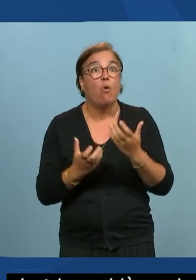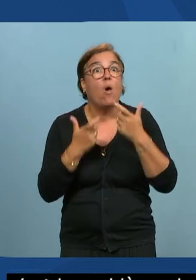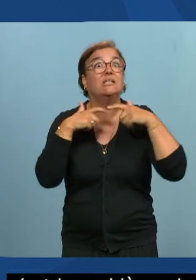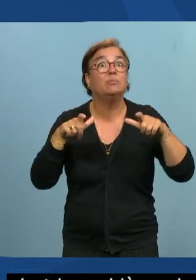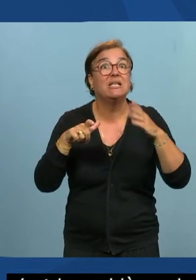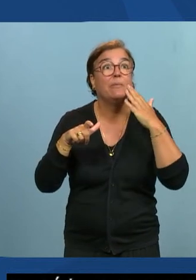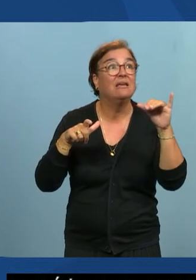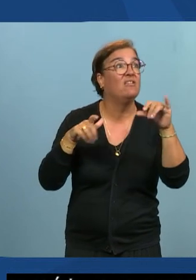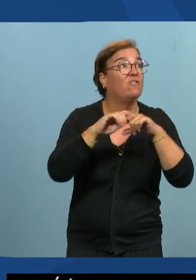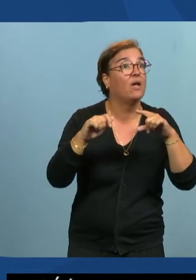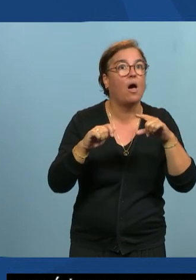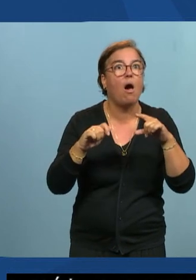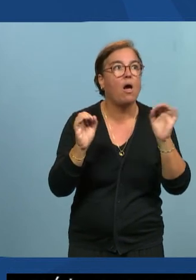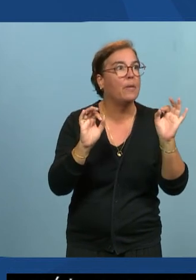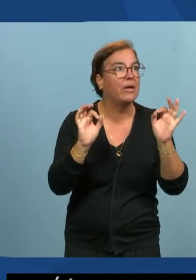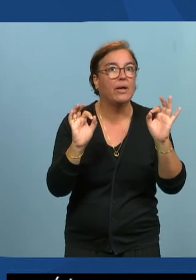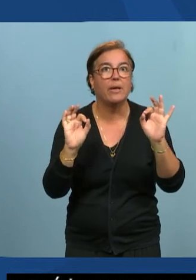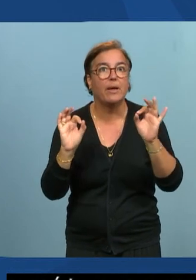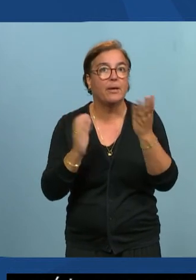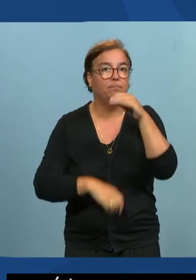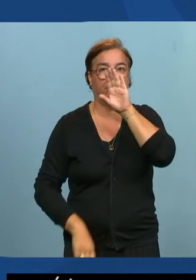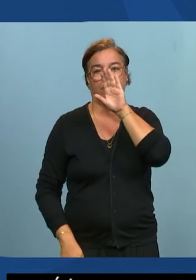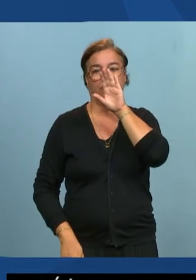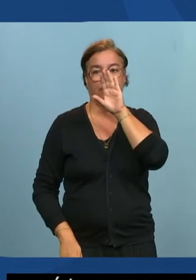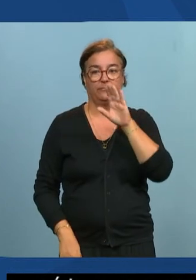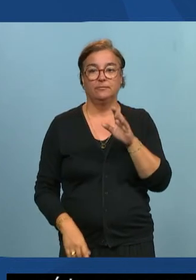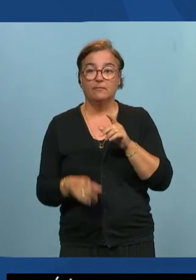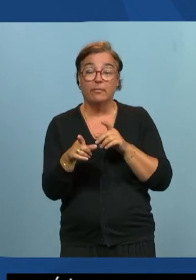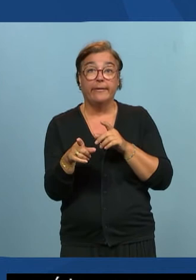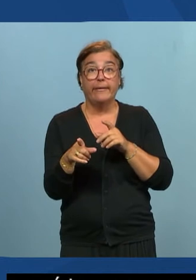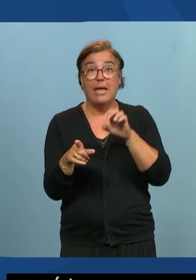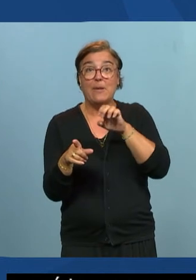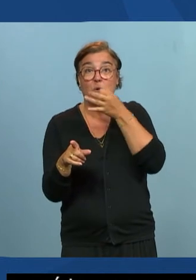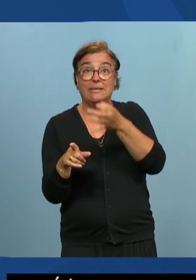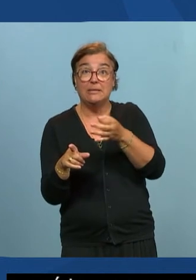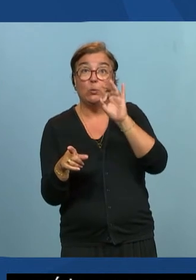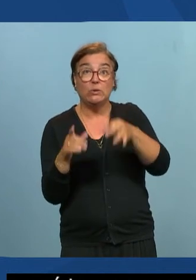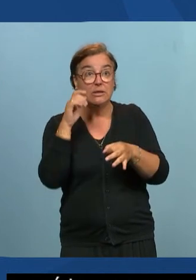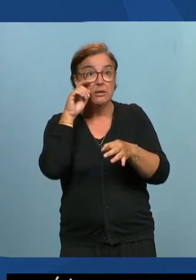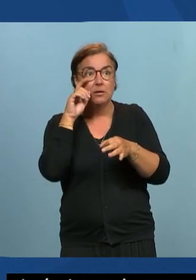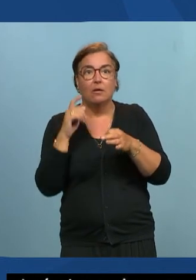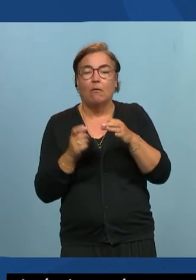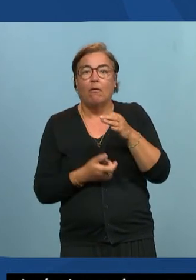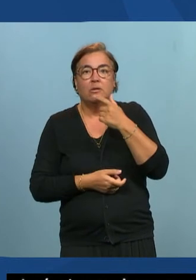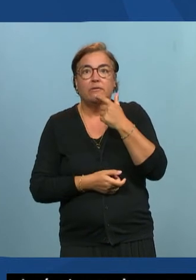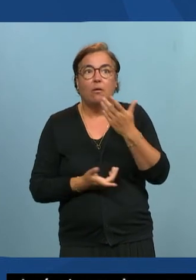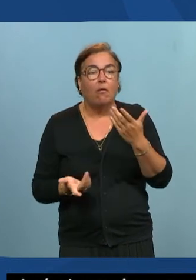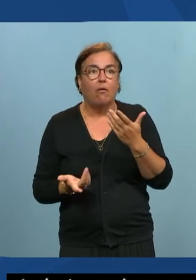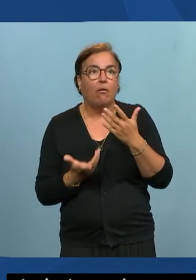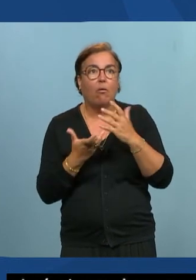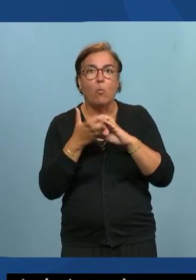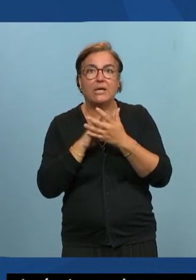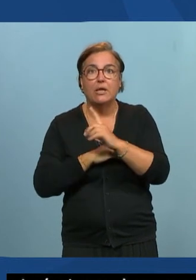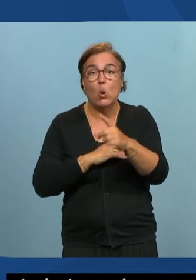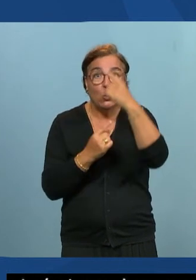Oui surtout l'accessibilité ce n pas un sujet compliqué il y a toujours ce préconce en disant mais prendre